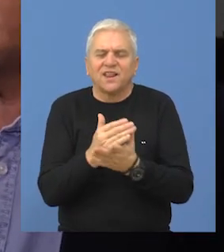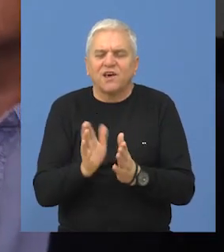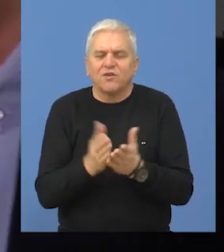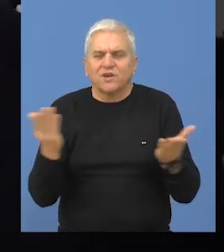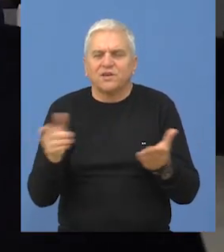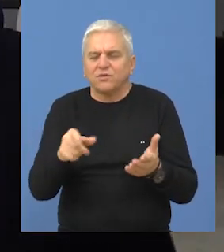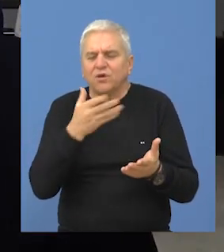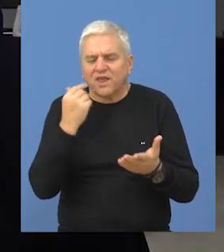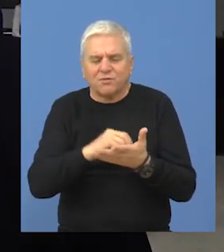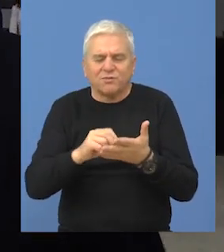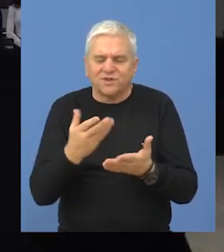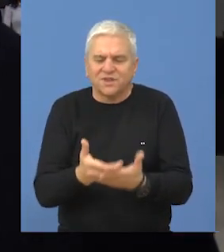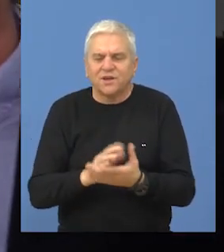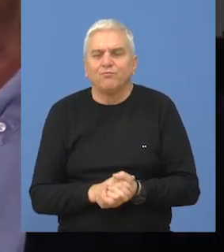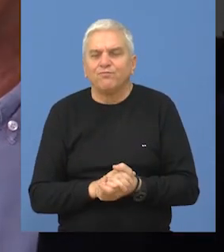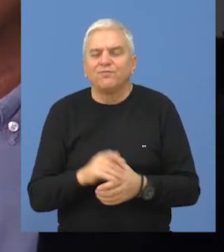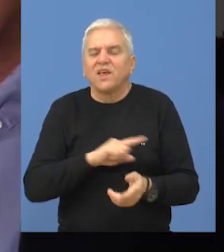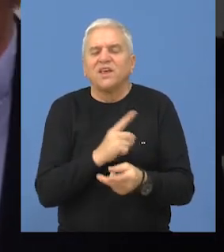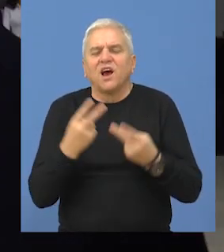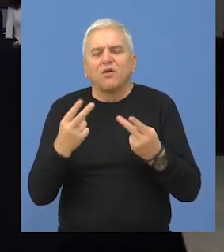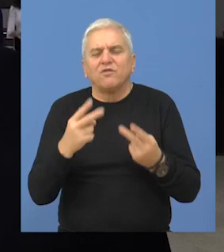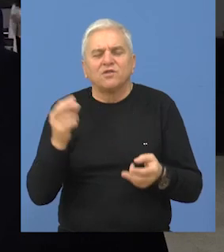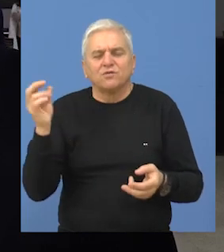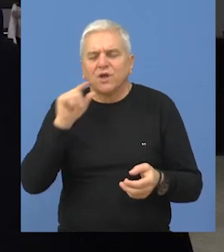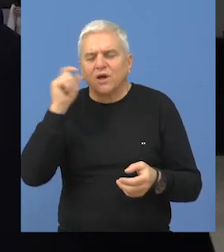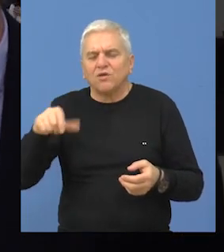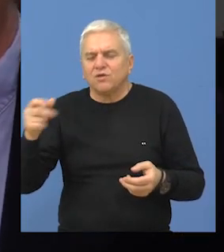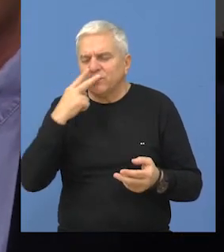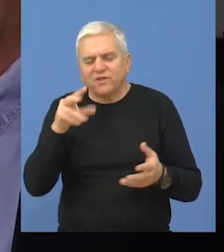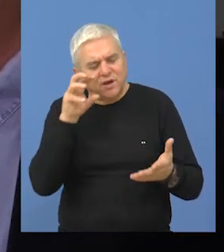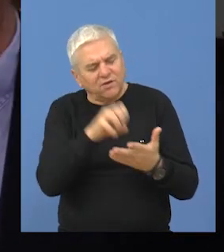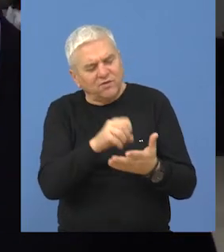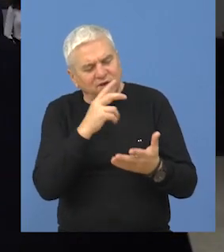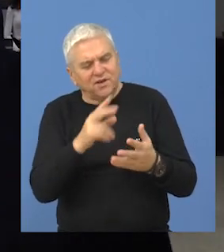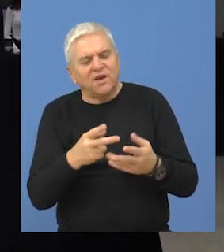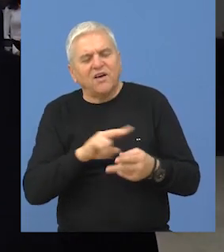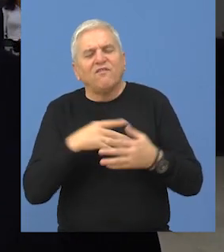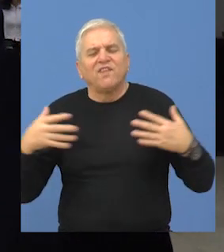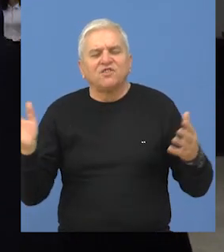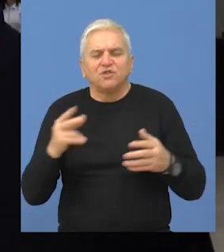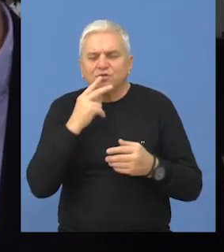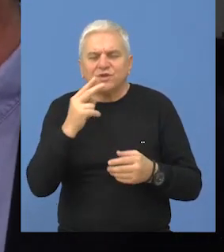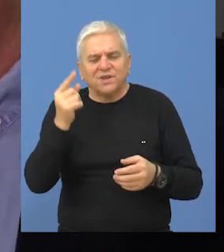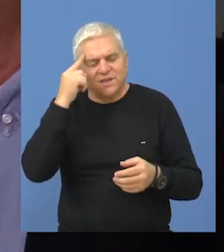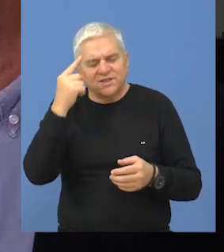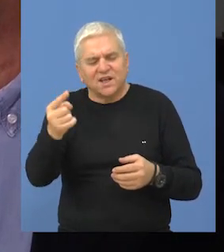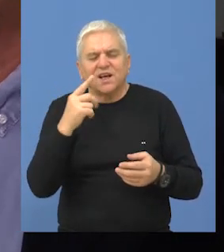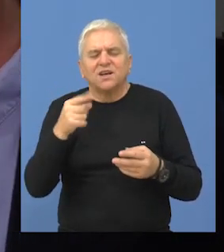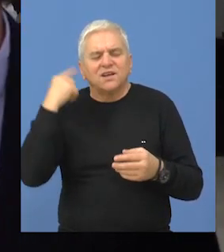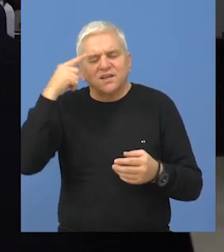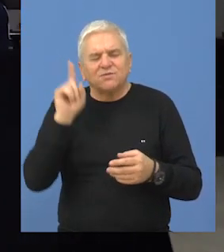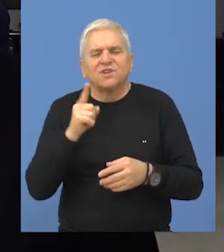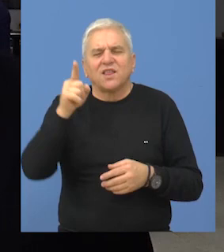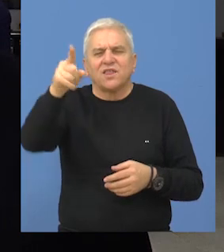deo knjige i naše tumačenje tih testamenata naravno, ali mislim da je jako važno da ljudi steknu uvidu, veličinu i značaj i